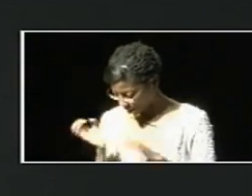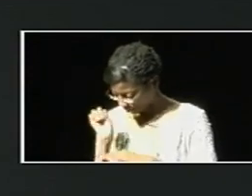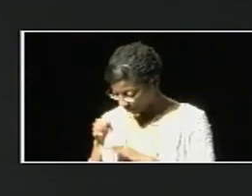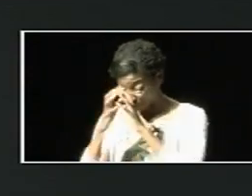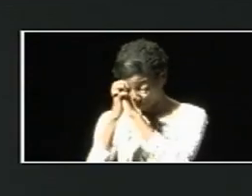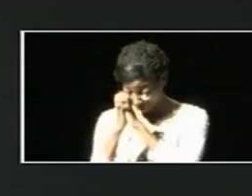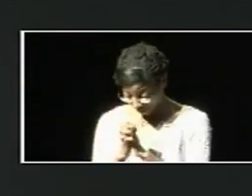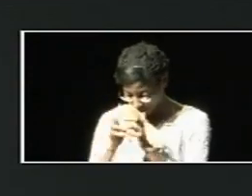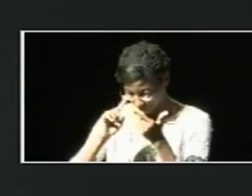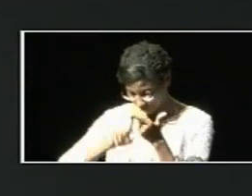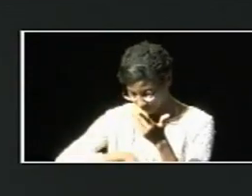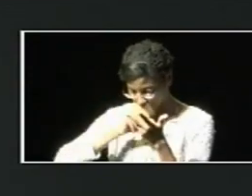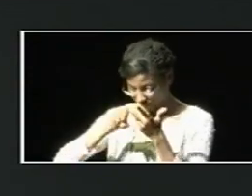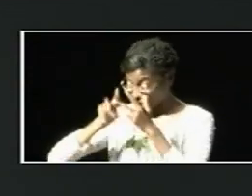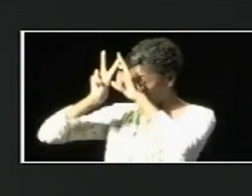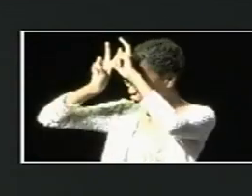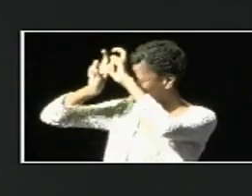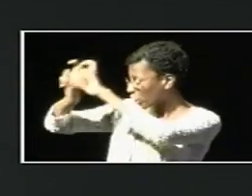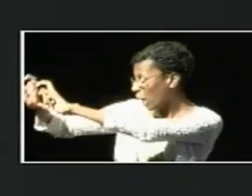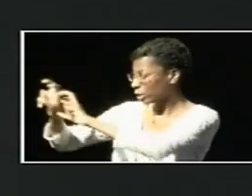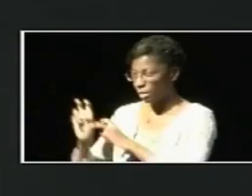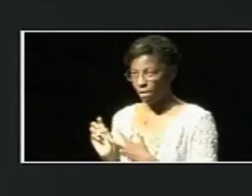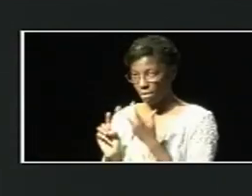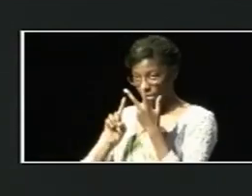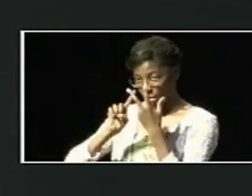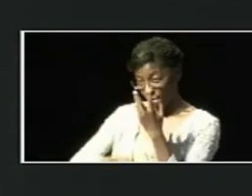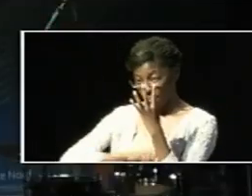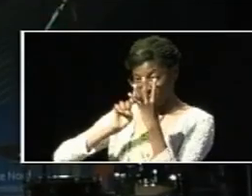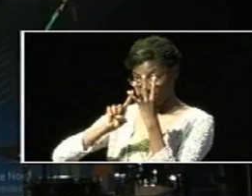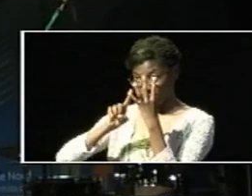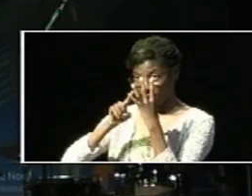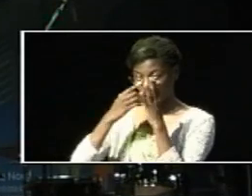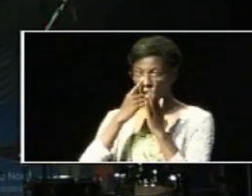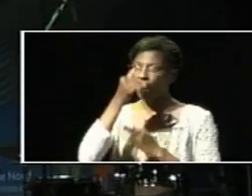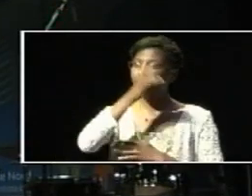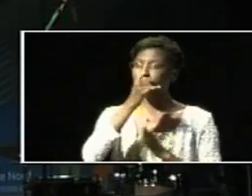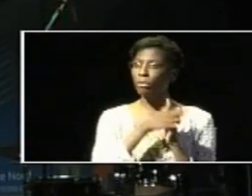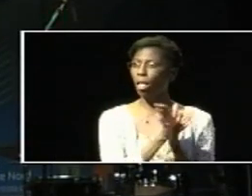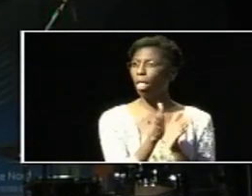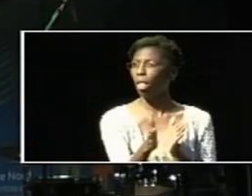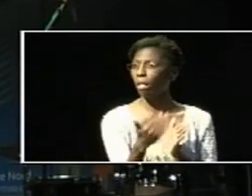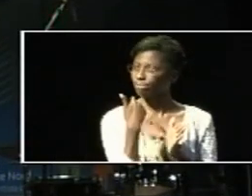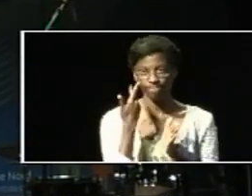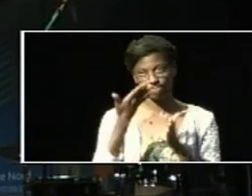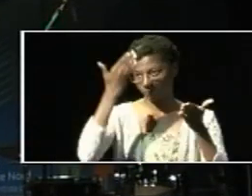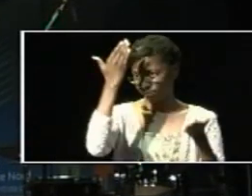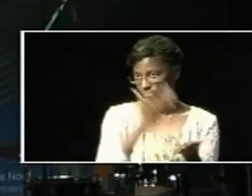Prayer. Seek his face. rechercher. Turn from our wicked ways. nous détourner de nos mauvaises voies.